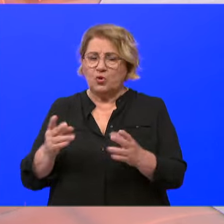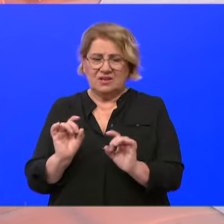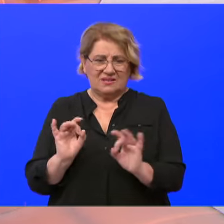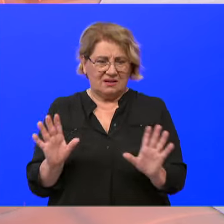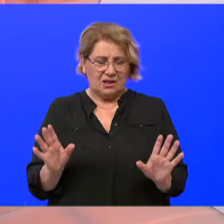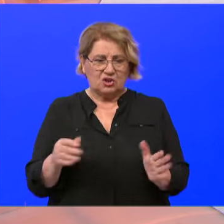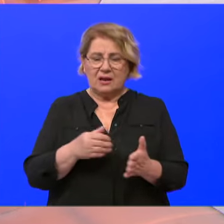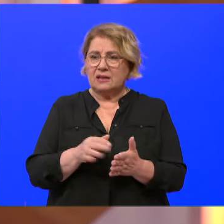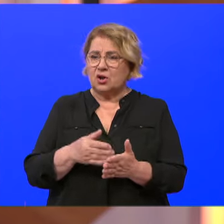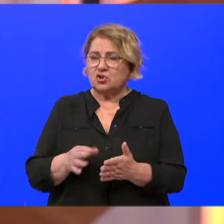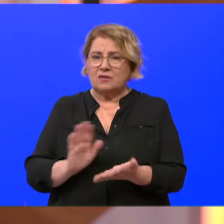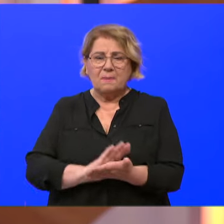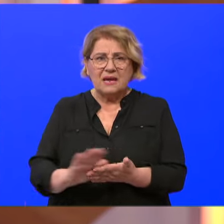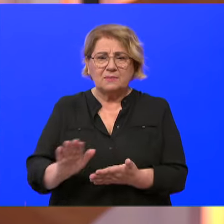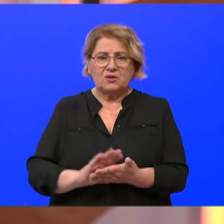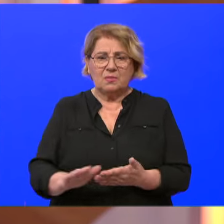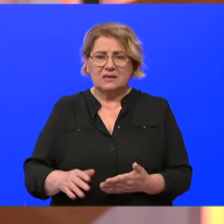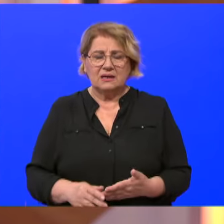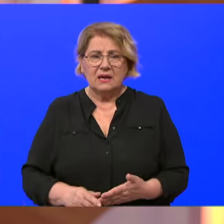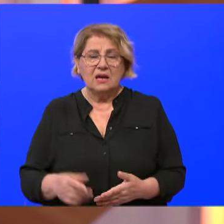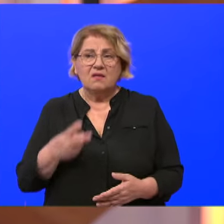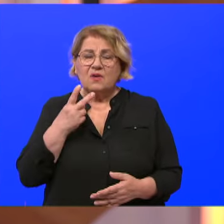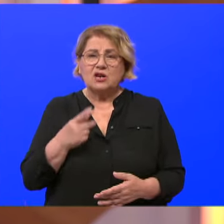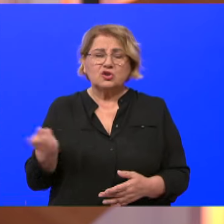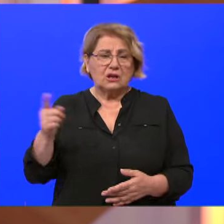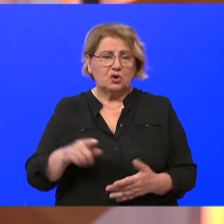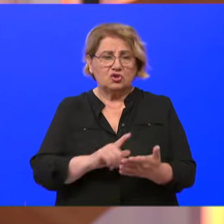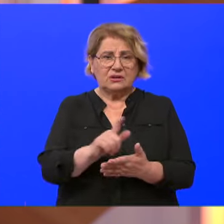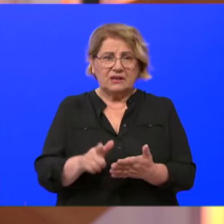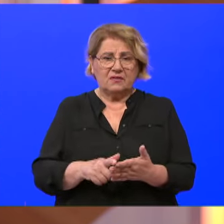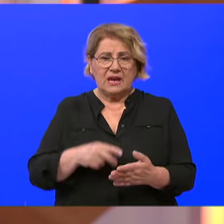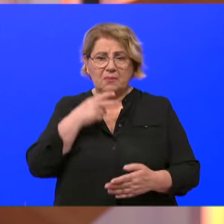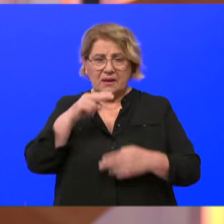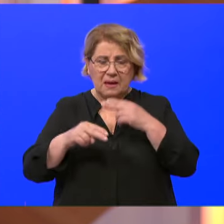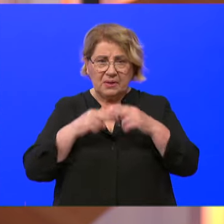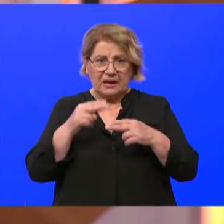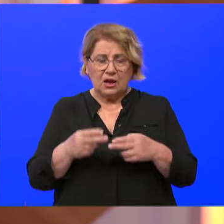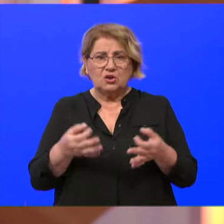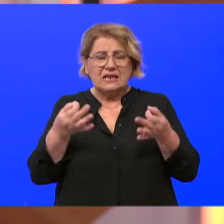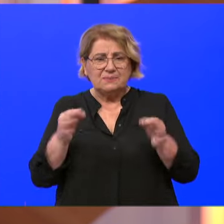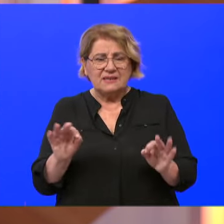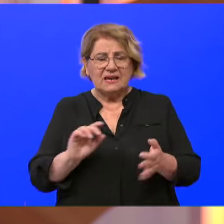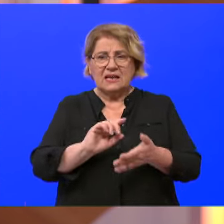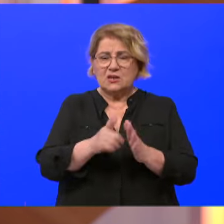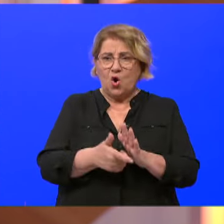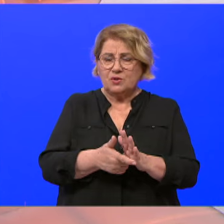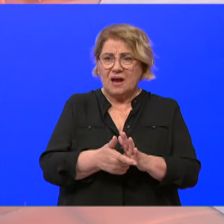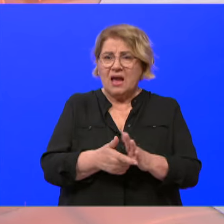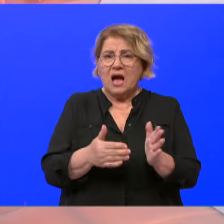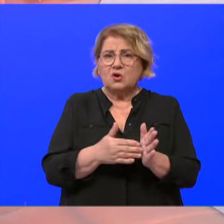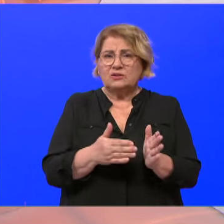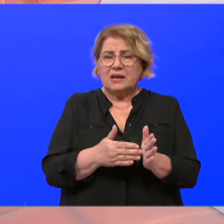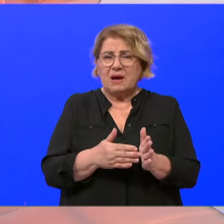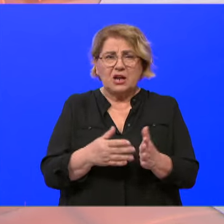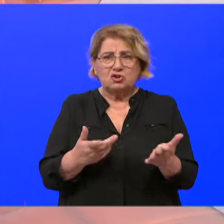nikakvih troškova. Samo je da dođete na vrijeme, da se pregledate i onda specijalisti odmah, ako treba skidati